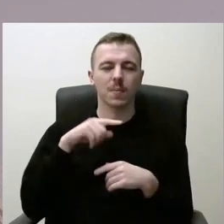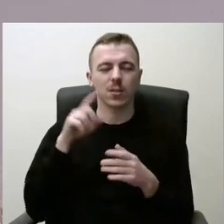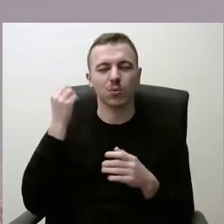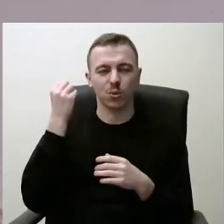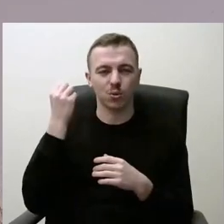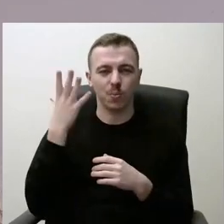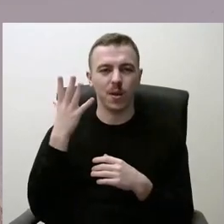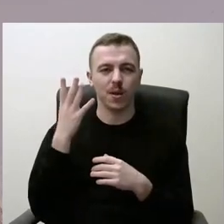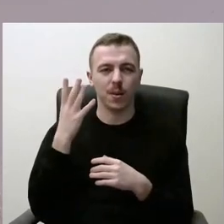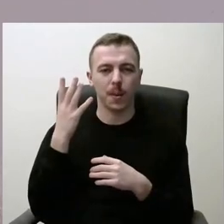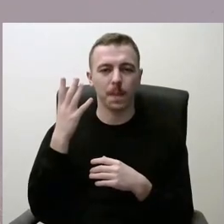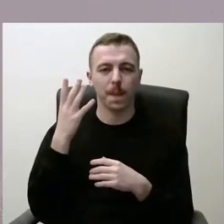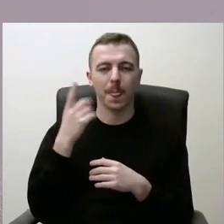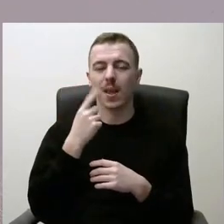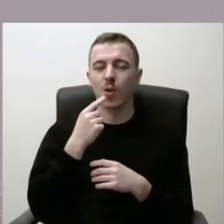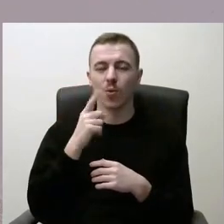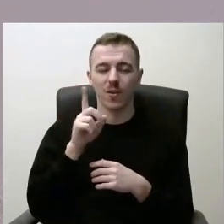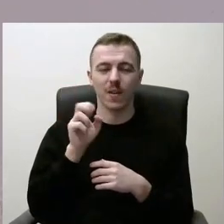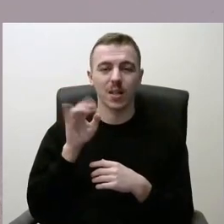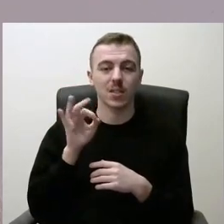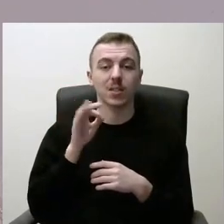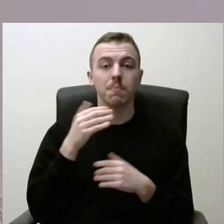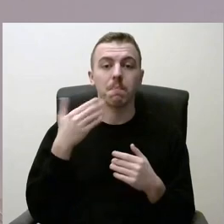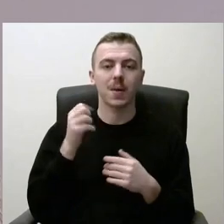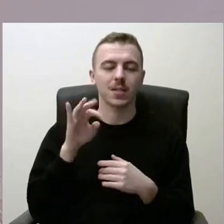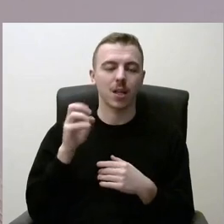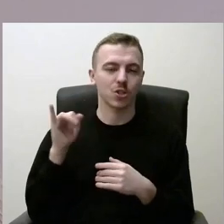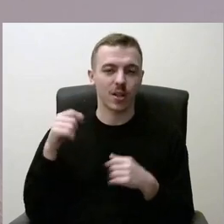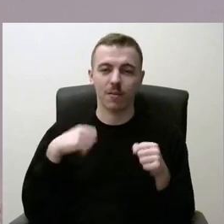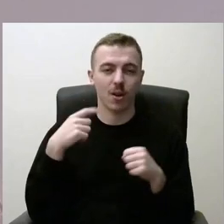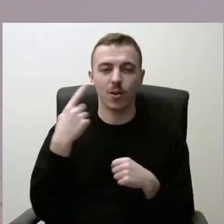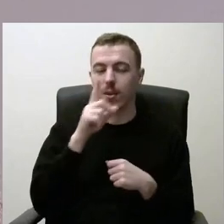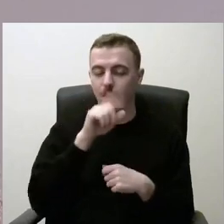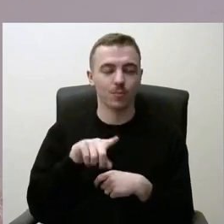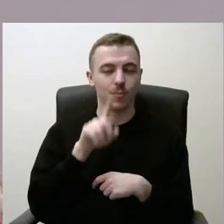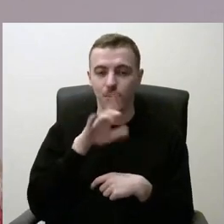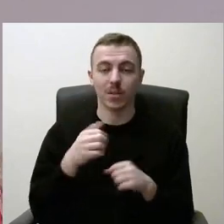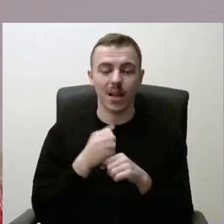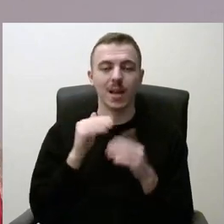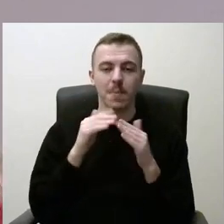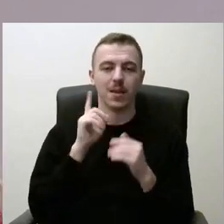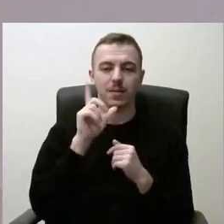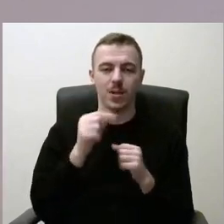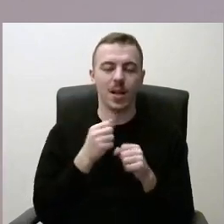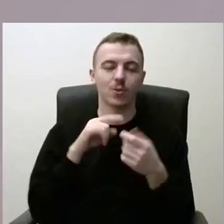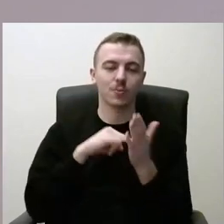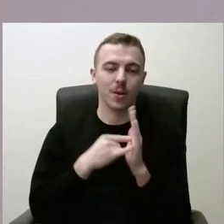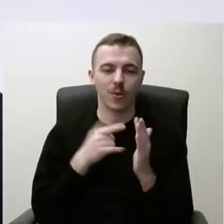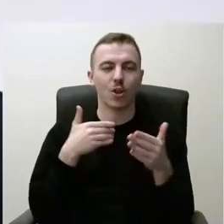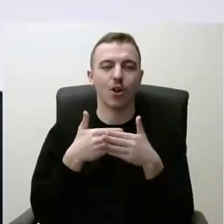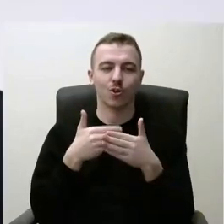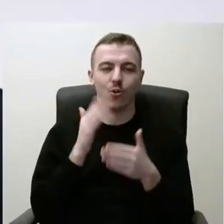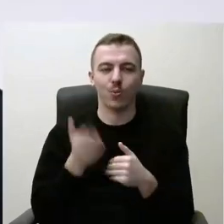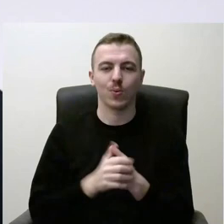kad iš Raudonvario į Mastaičius greičiausiai nevažiuos, o važiuosi miestą, todėl turim numatyti ir kad arčiau būtų pasiekiama.